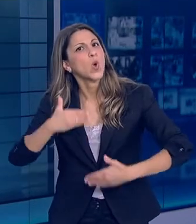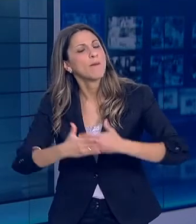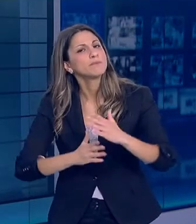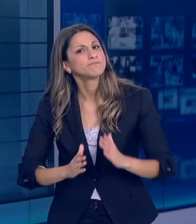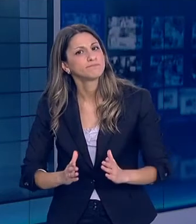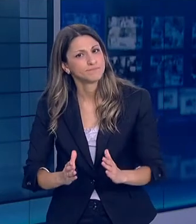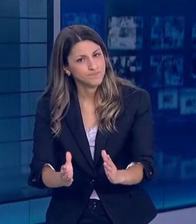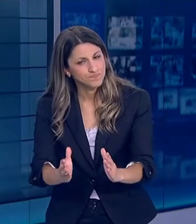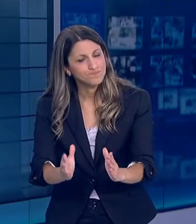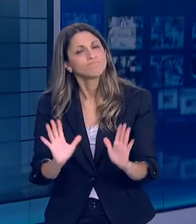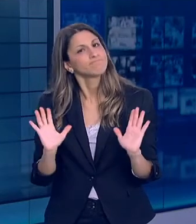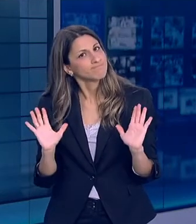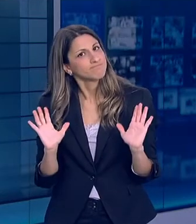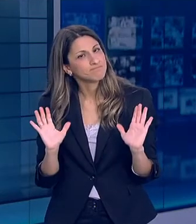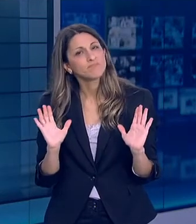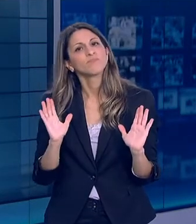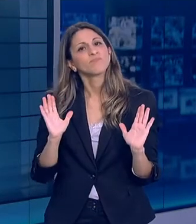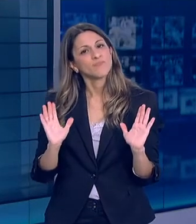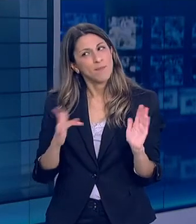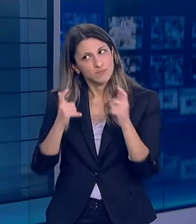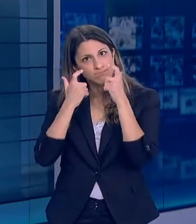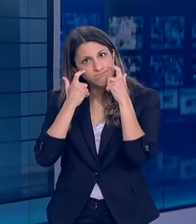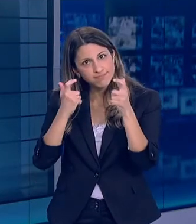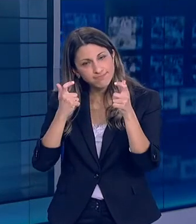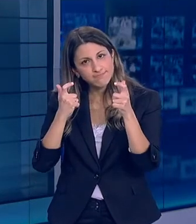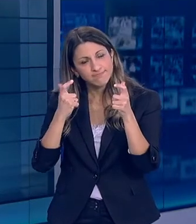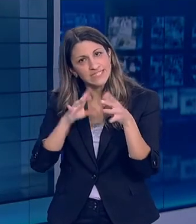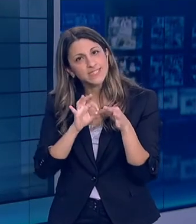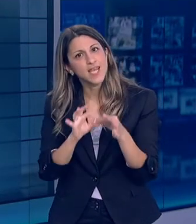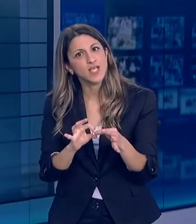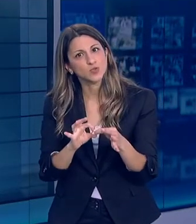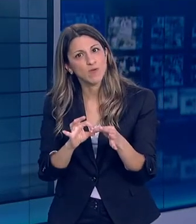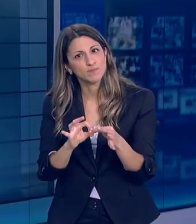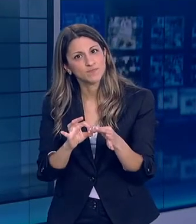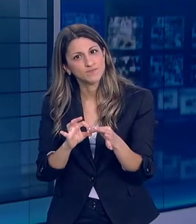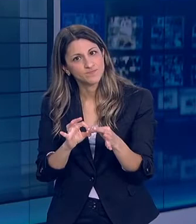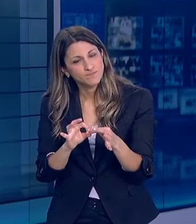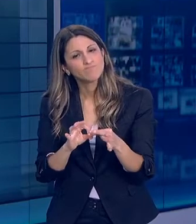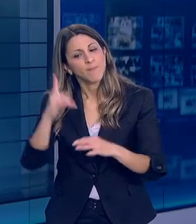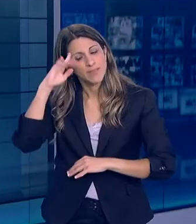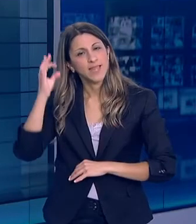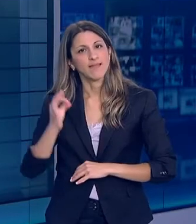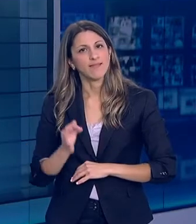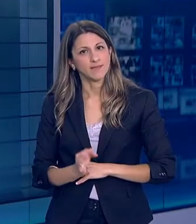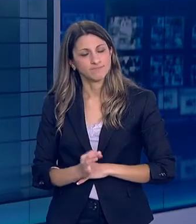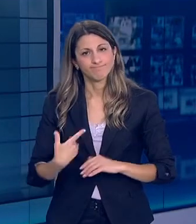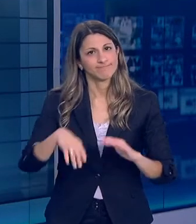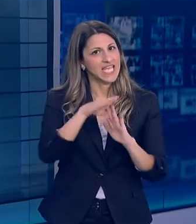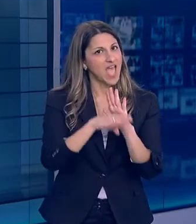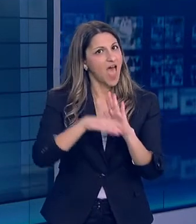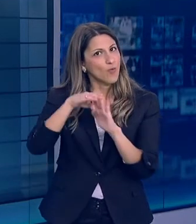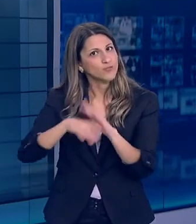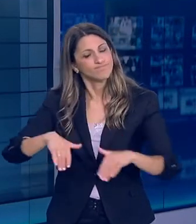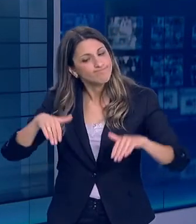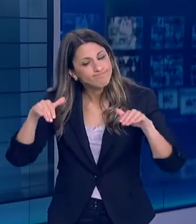Ένας κύκλος κλείνει Αλλά παραμένουμε σε γρήγοση Παραμένουμε σε επιφυλακή Παραμένουμε συνεπείς στην τήρηση των κανόνων